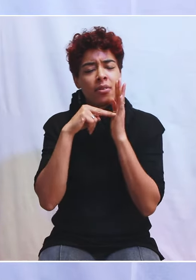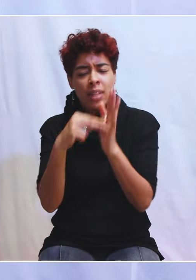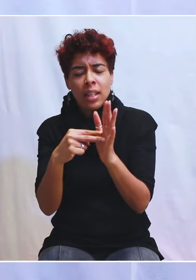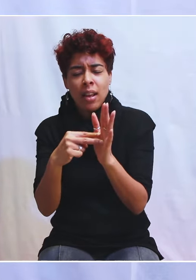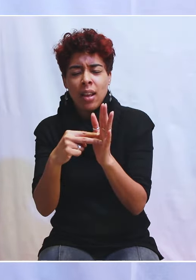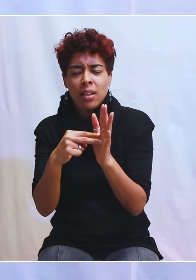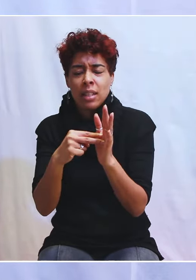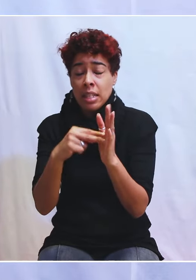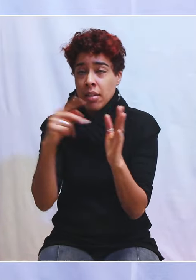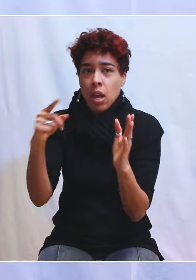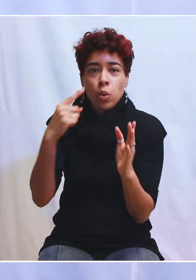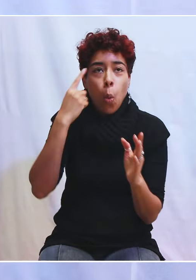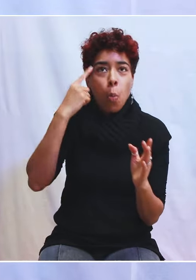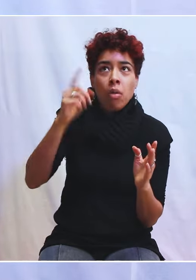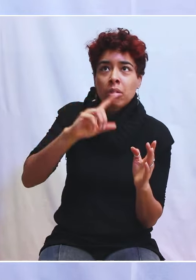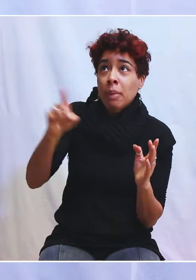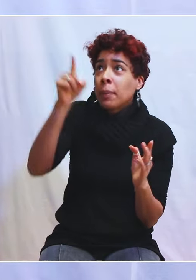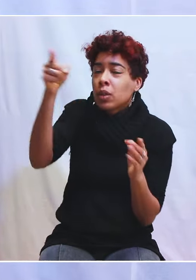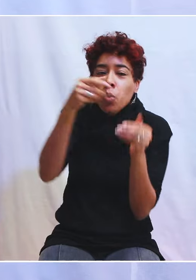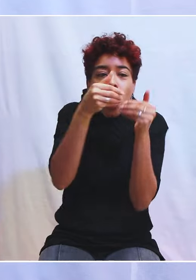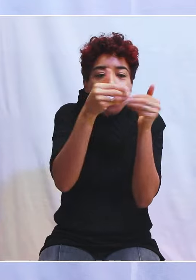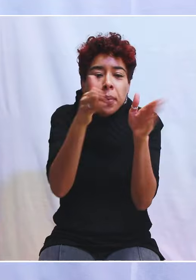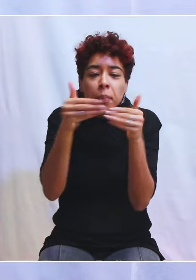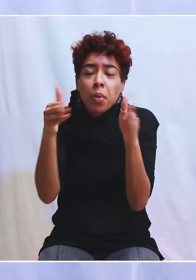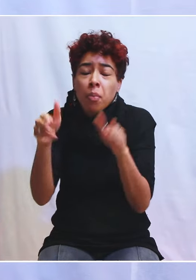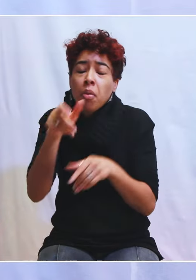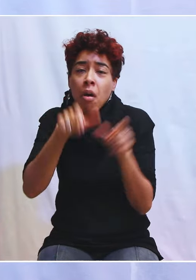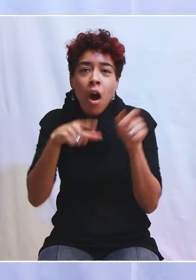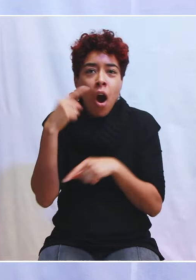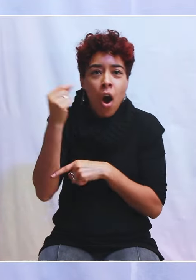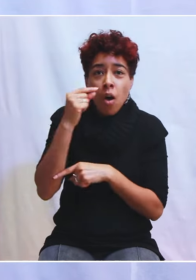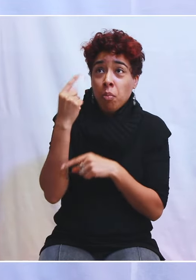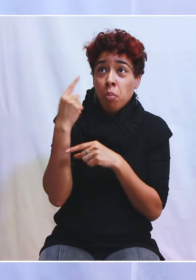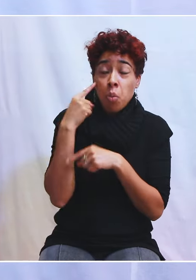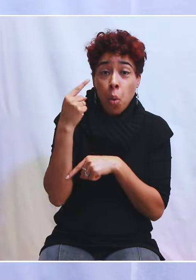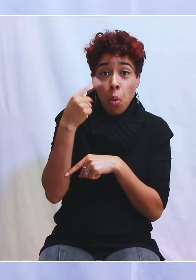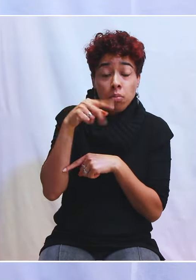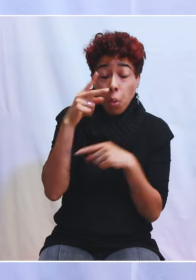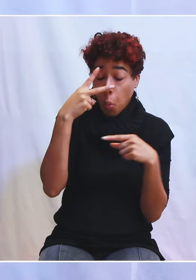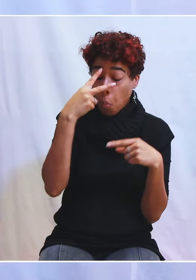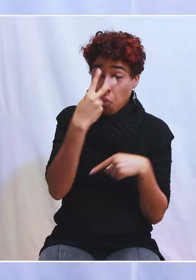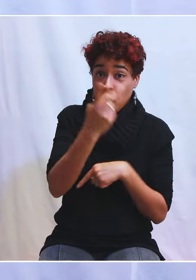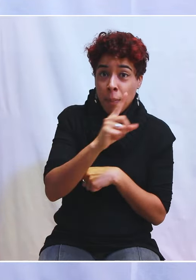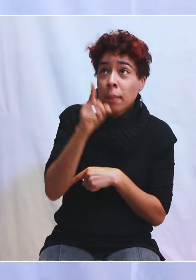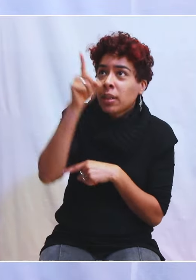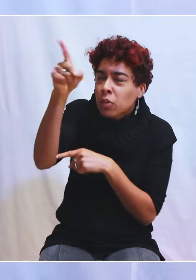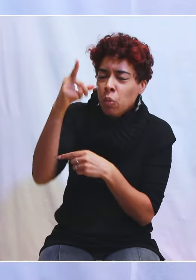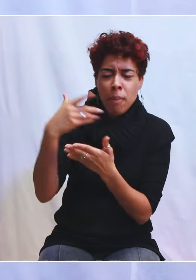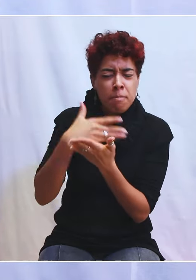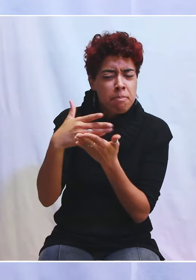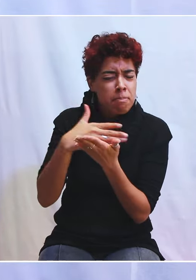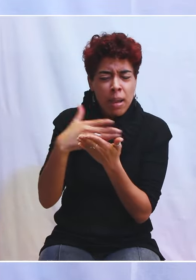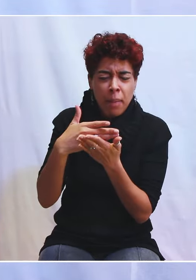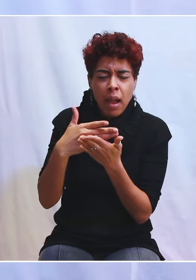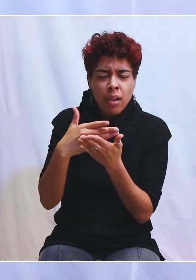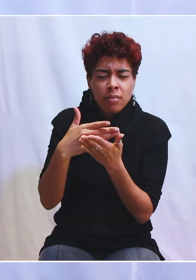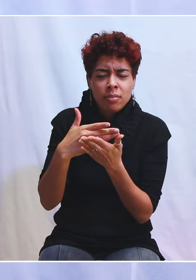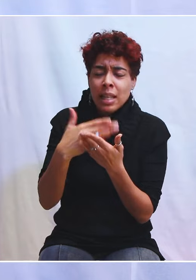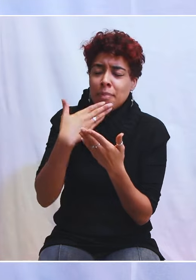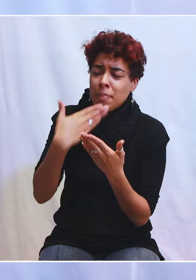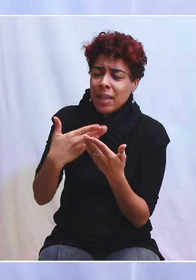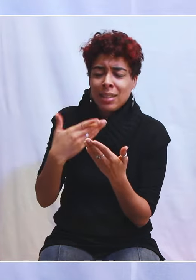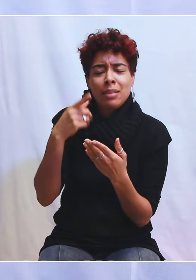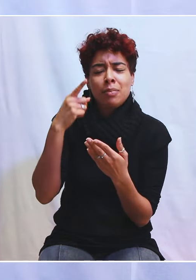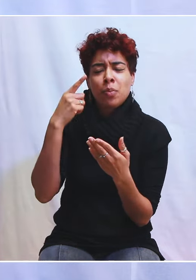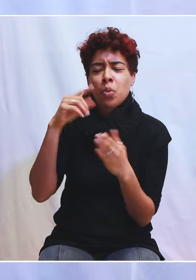insoupçonnées, Seigneur, mon Dieu, des choses qui sont cachées aux hommes, Seigneur, mon Dieu, mais toi, tu as déjà préparé cela. Merci, notre Dieu. Merci pour les